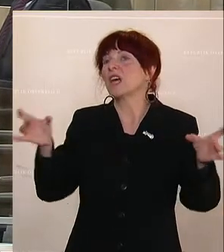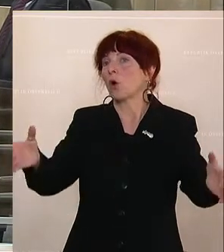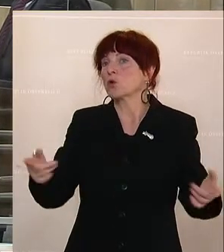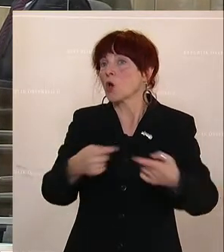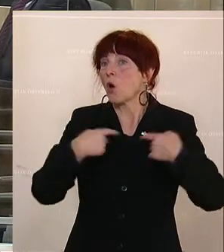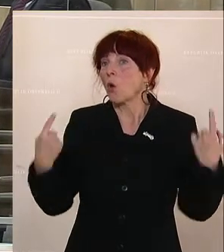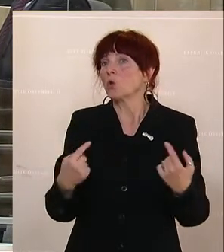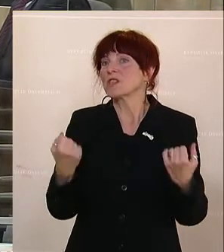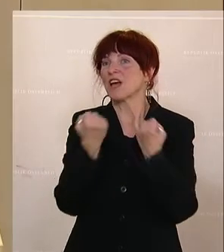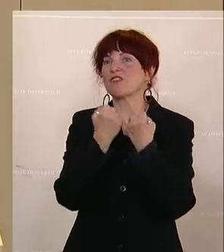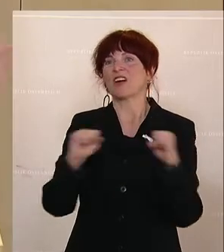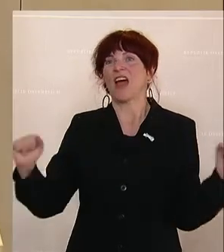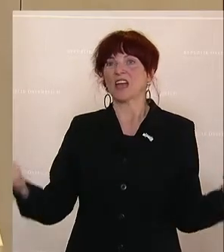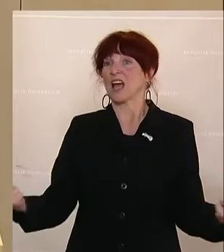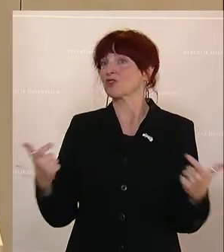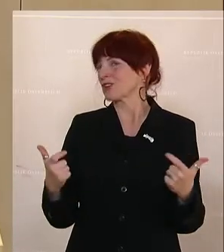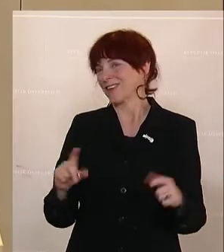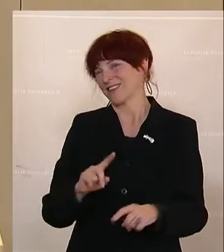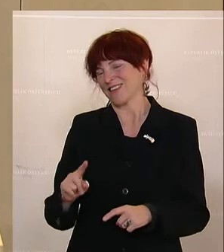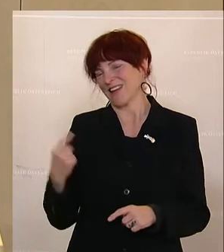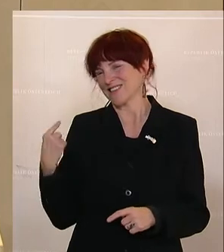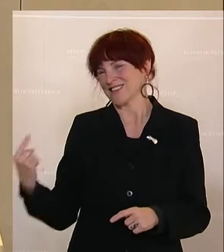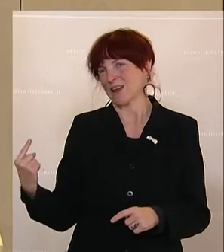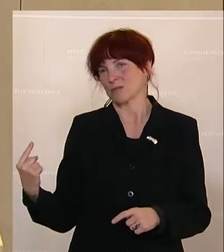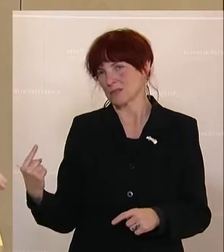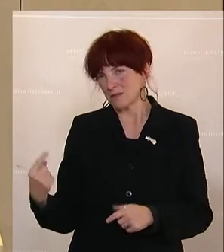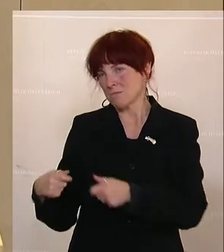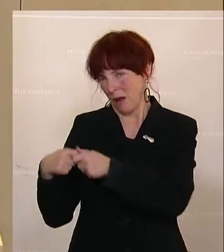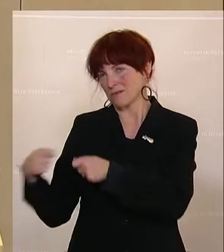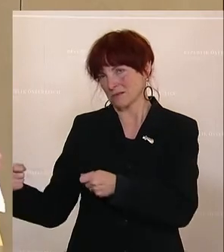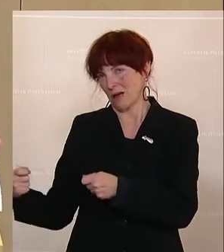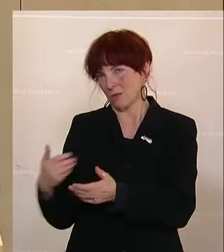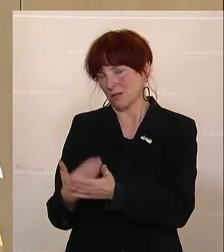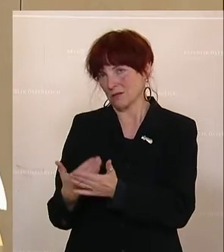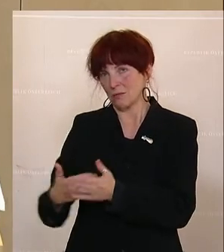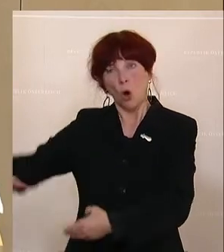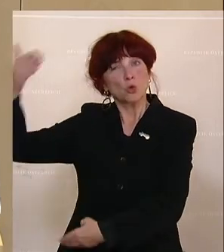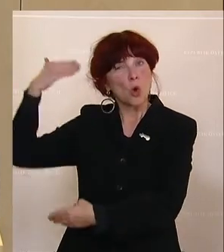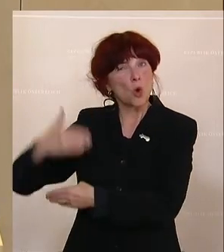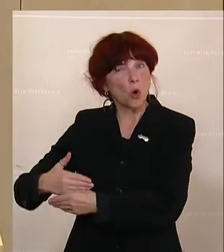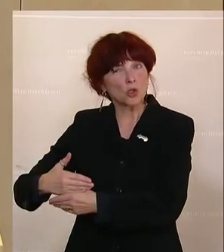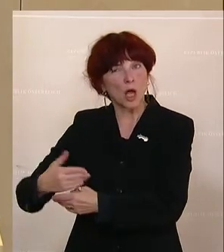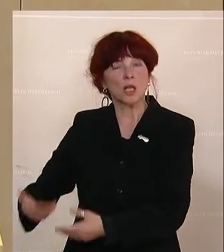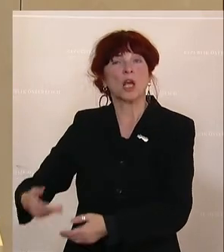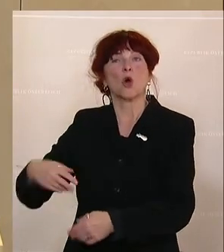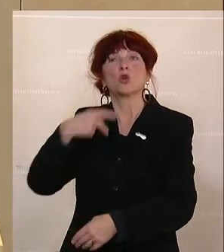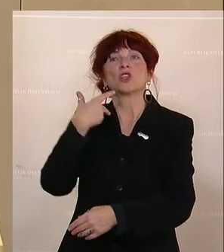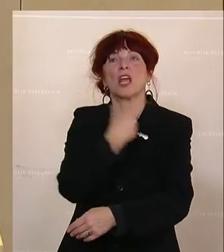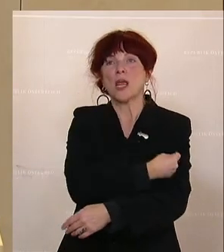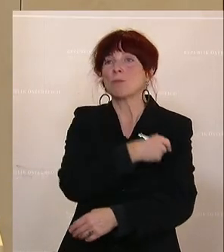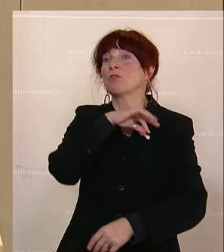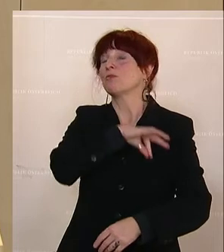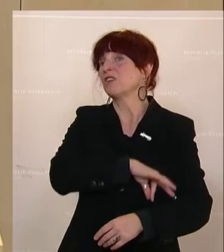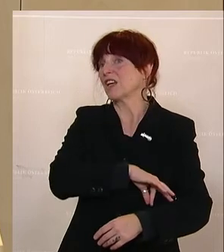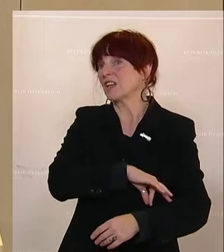ein. Nein, das machen Sie mit Ihren Maßnahmen. Und Sie sind bei den Lockdowns und bei der Impfpflicht weder